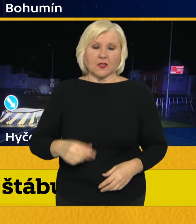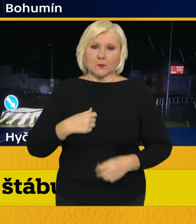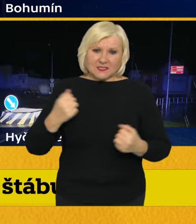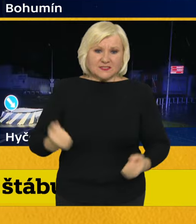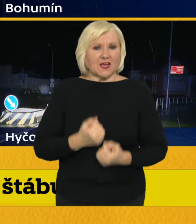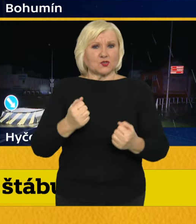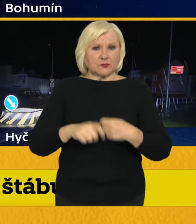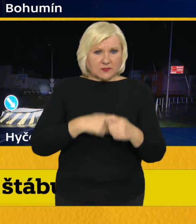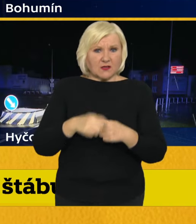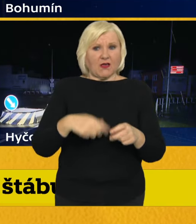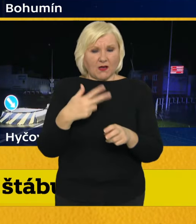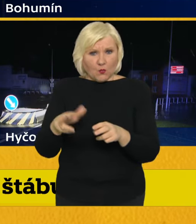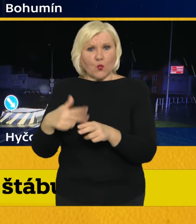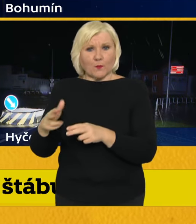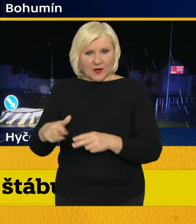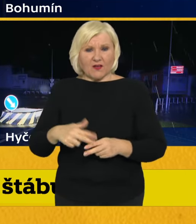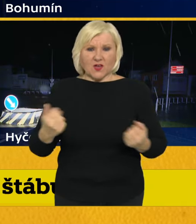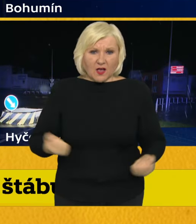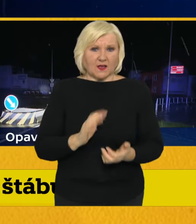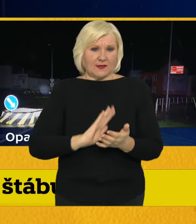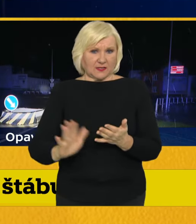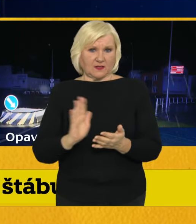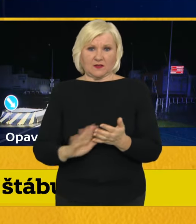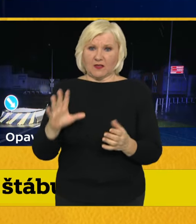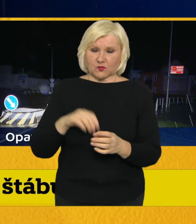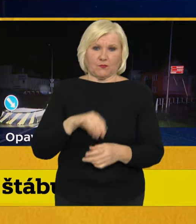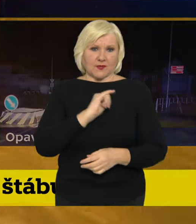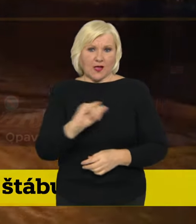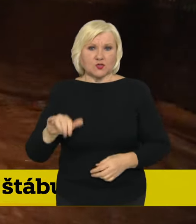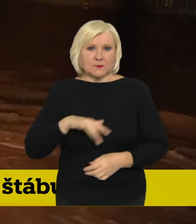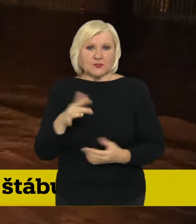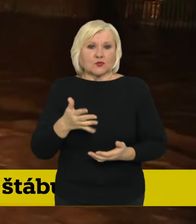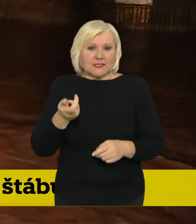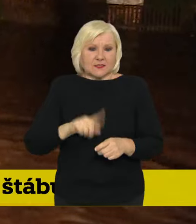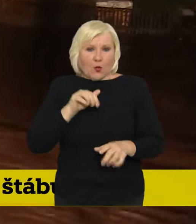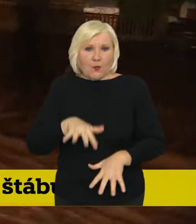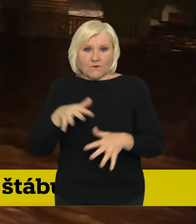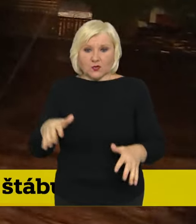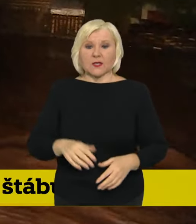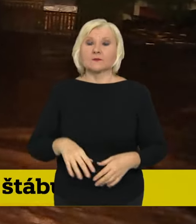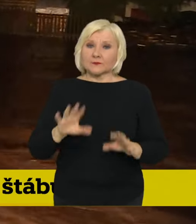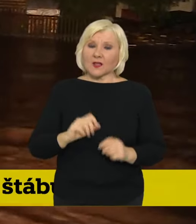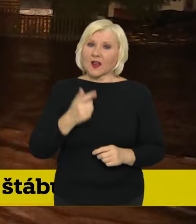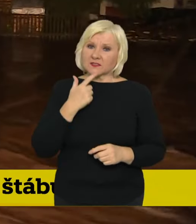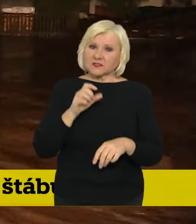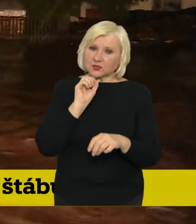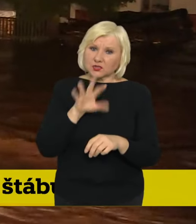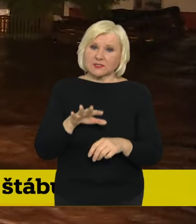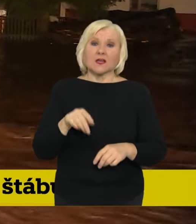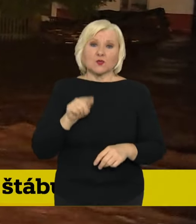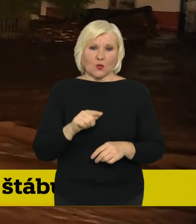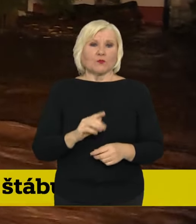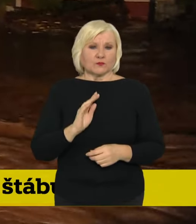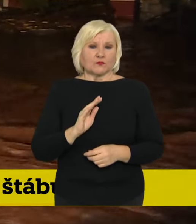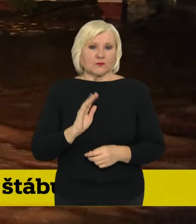povodní zasažené infrastruktuři ve všech těch zasažených oblastech. Chci ale zároveň zmínit, že to nepochybně bude